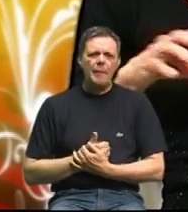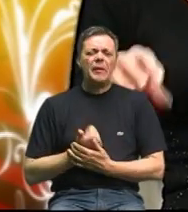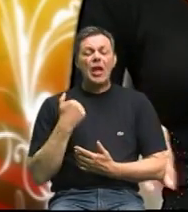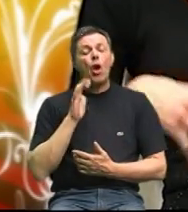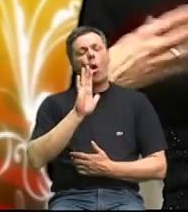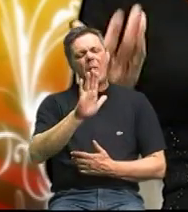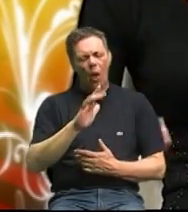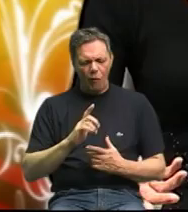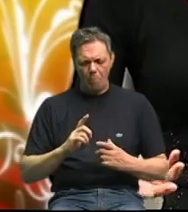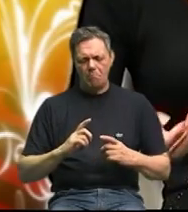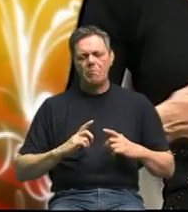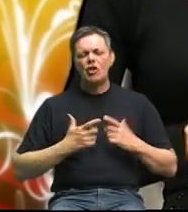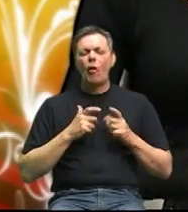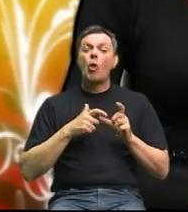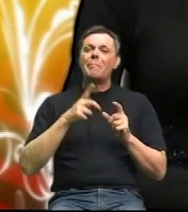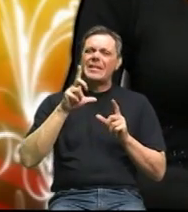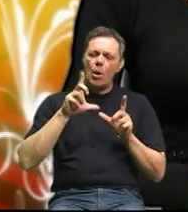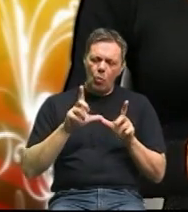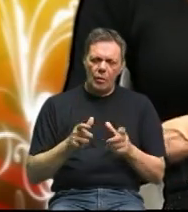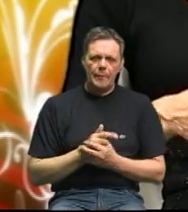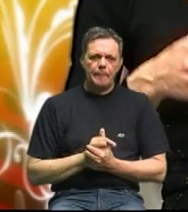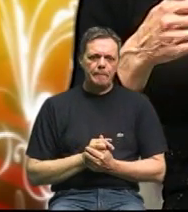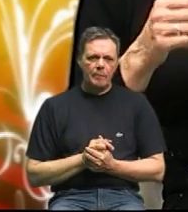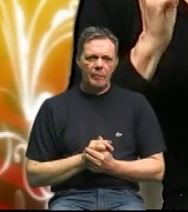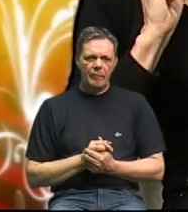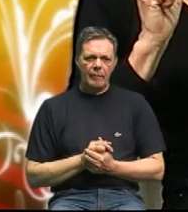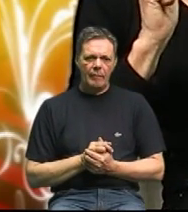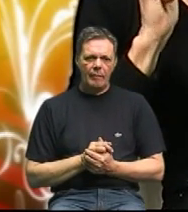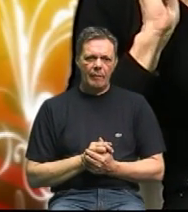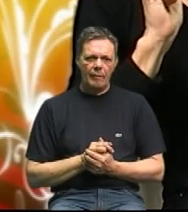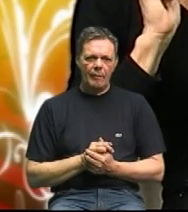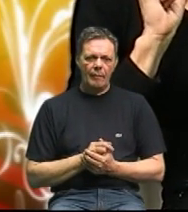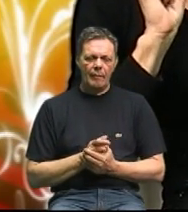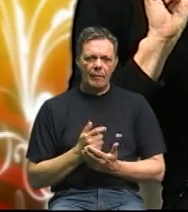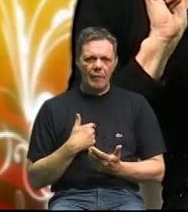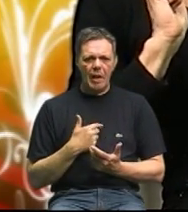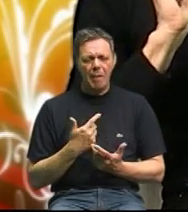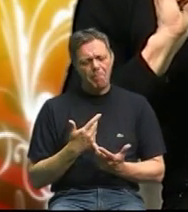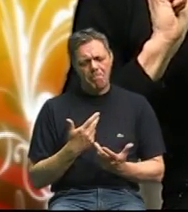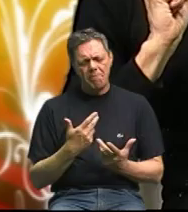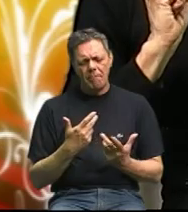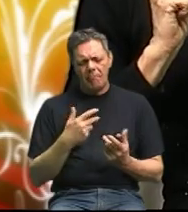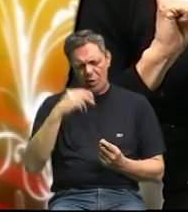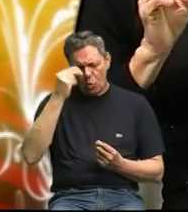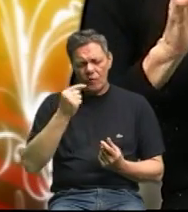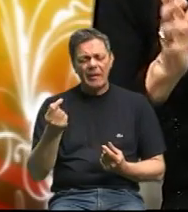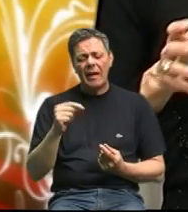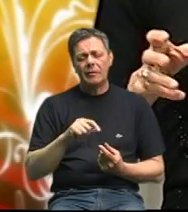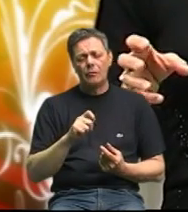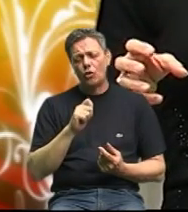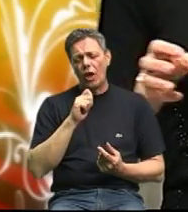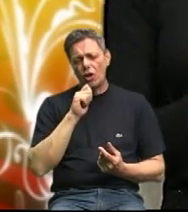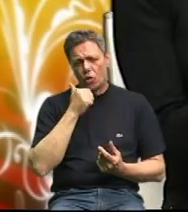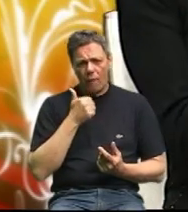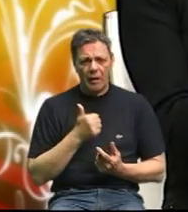njegovom životnom stilu da i to a meni imam takve iskustvo da dođe človek ja čekam